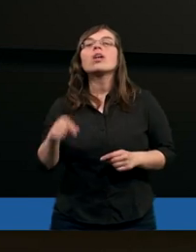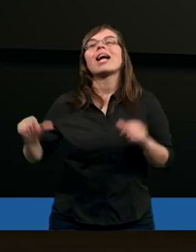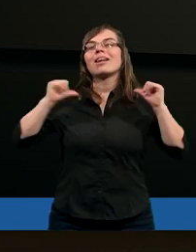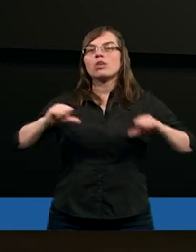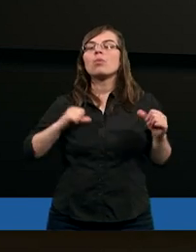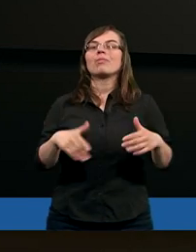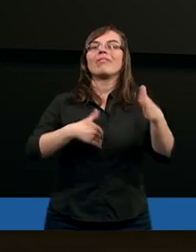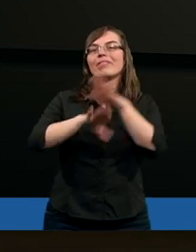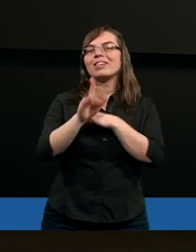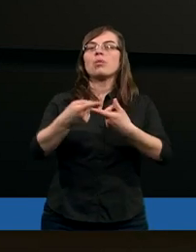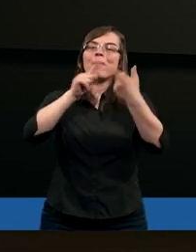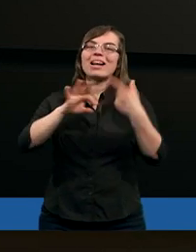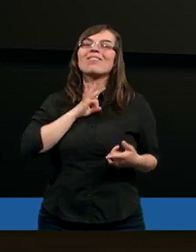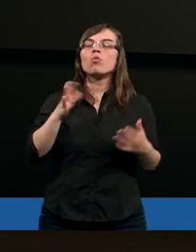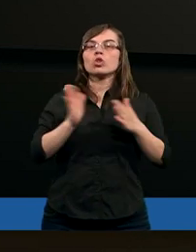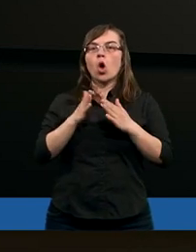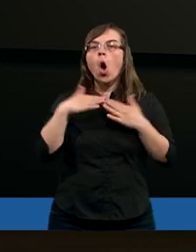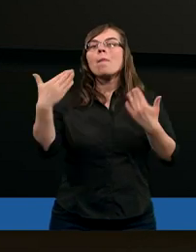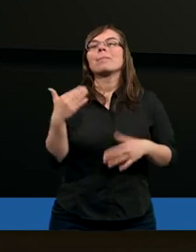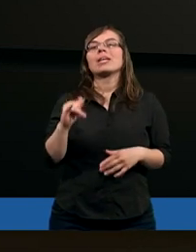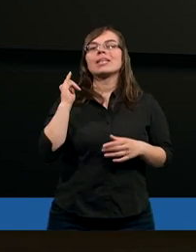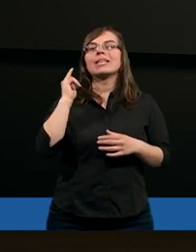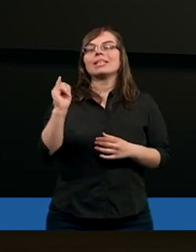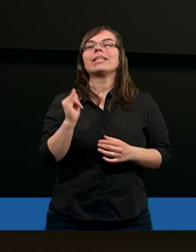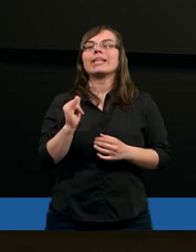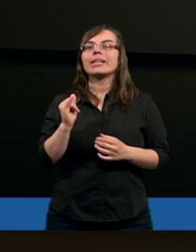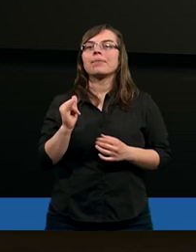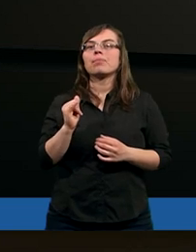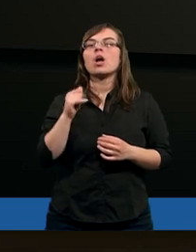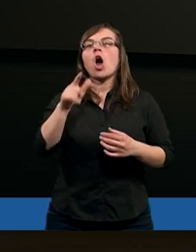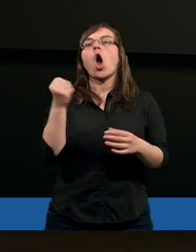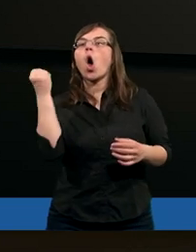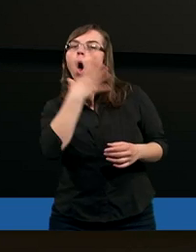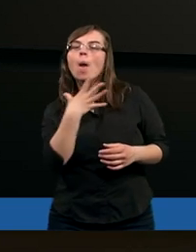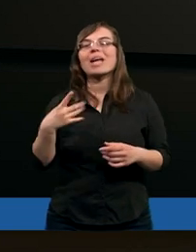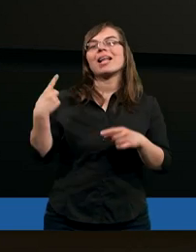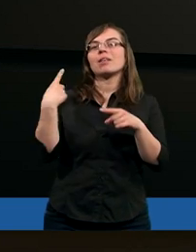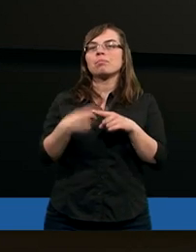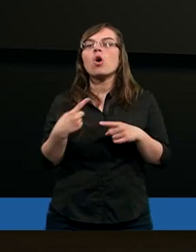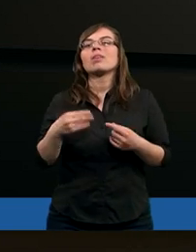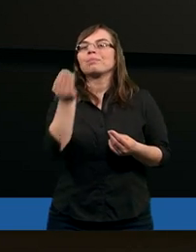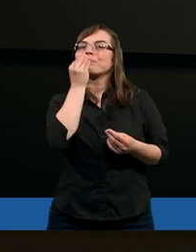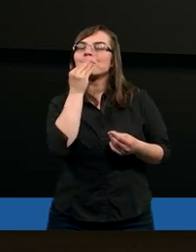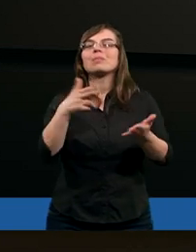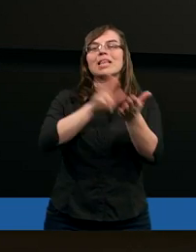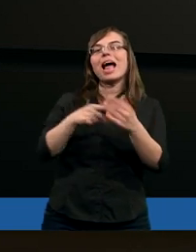Ona sobie wyszła przed swój dom i obiad postanowiła spożyć na progu,